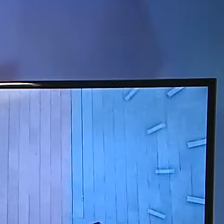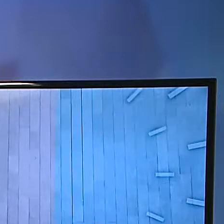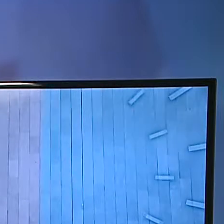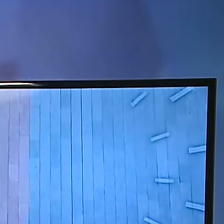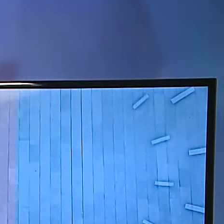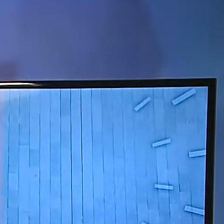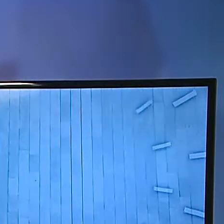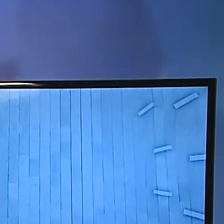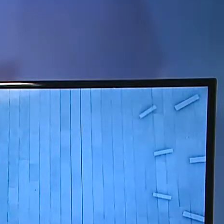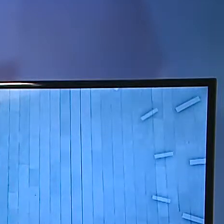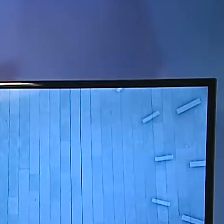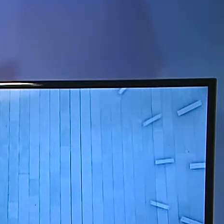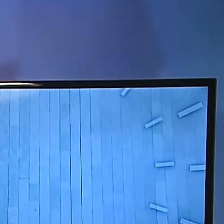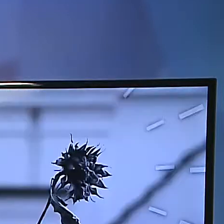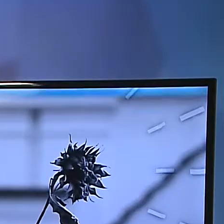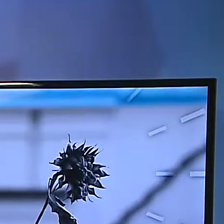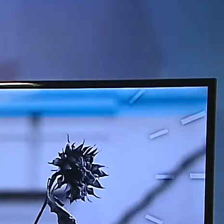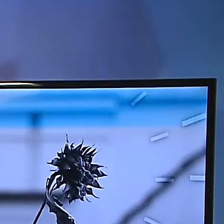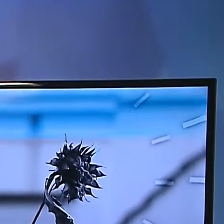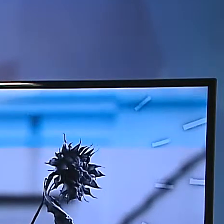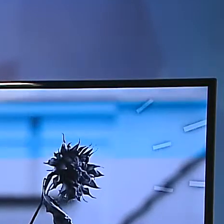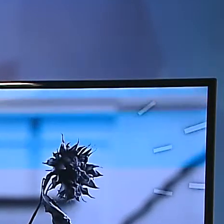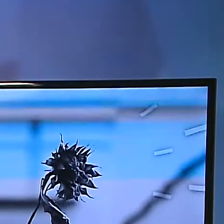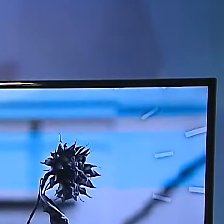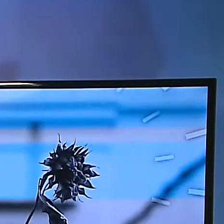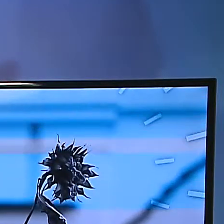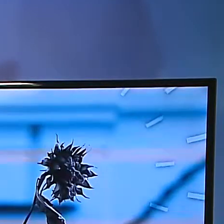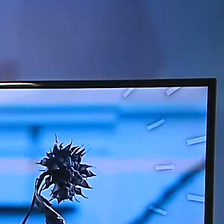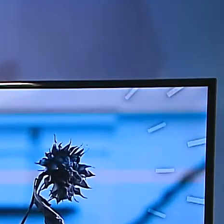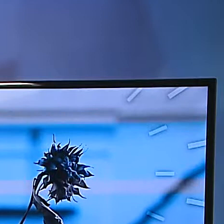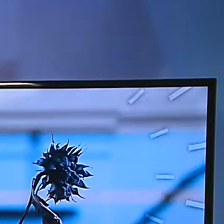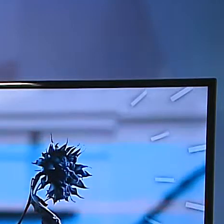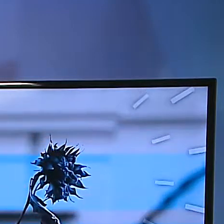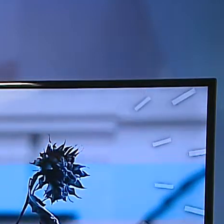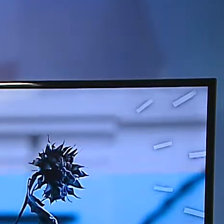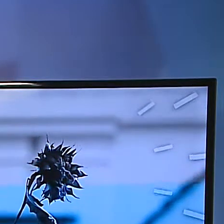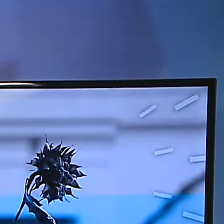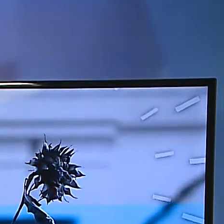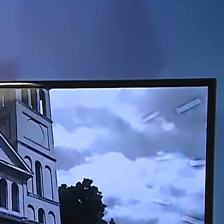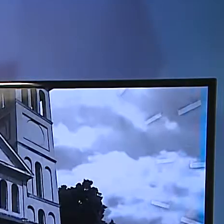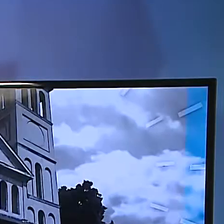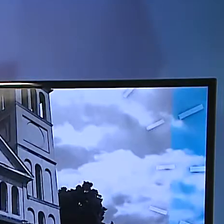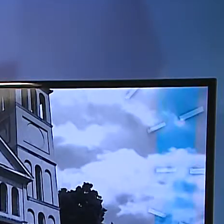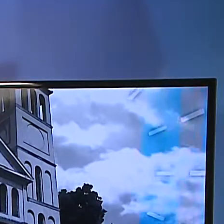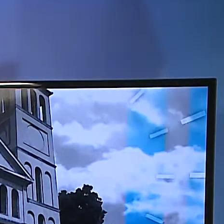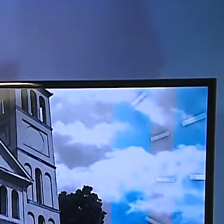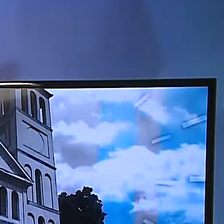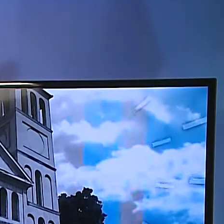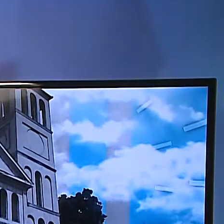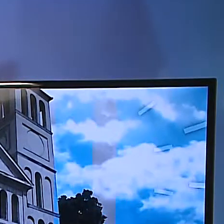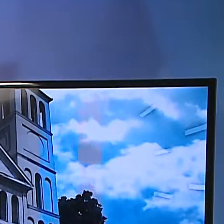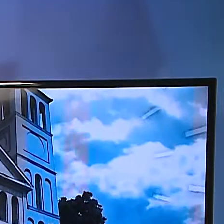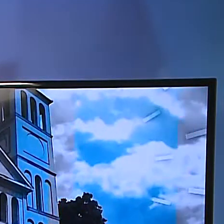Hodmezővásarely önkormányzata a kormányhoz fordul, hogy minden lehetséges eszközzel megakadályozza az illegális migránsok